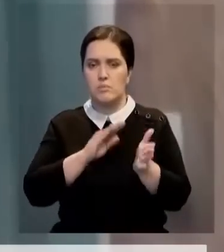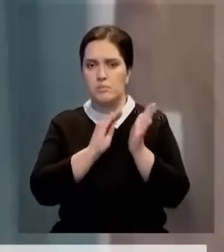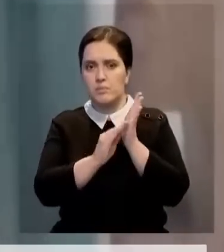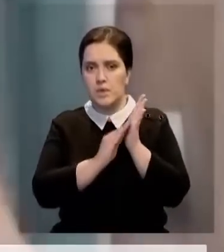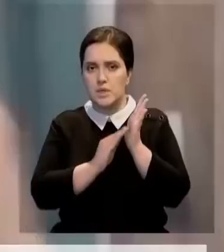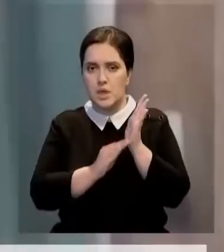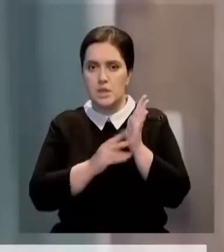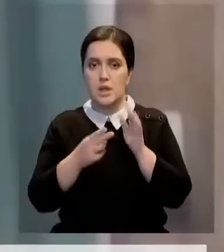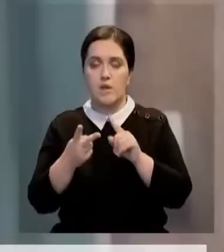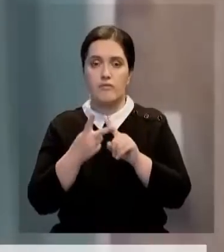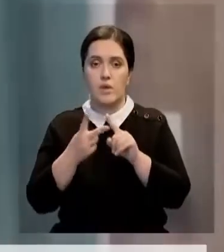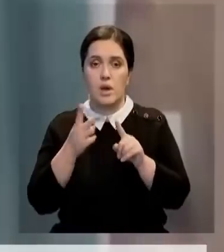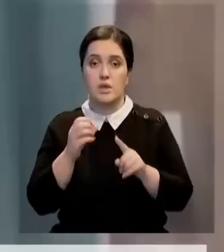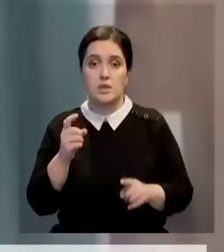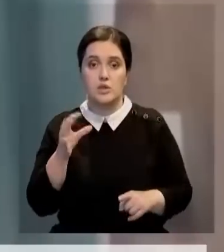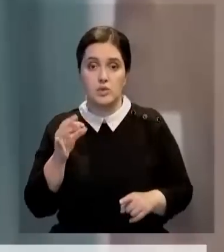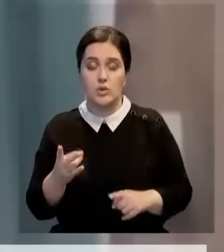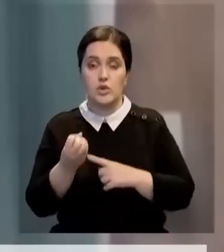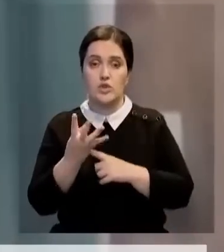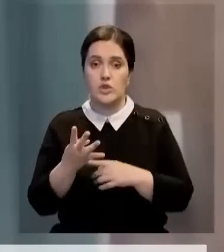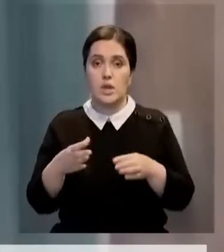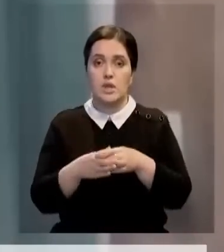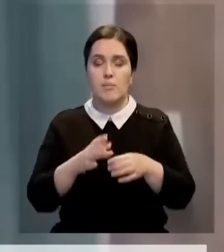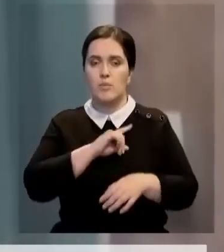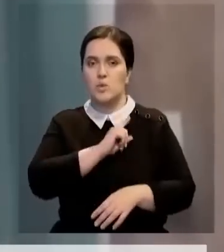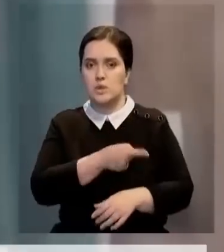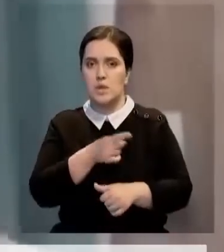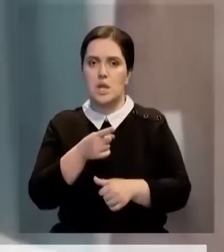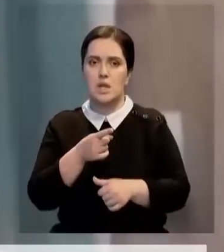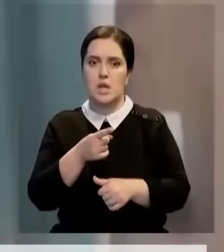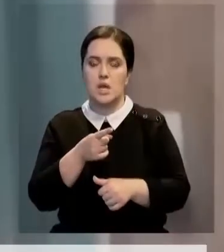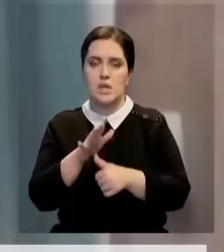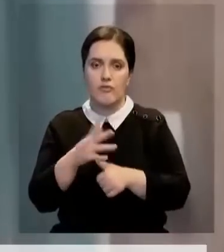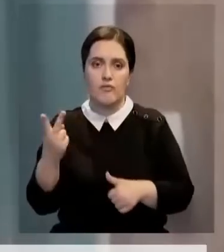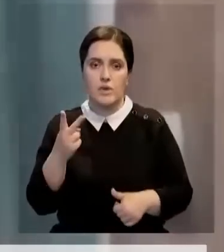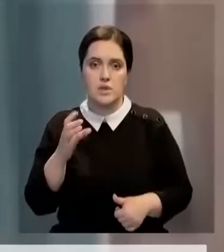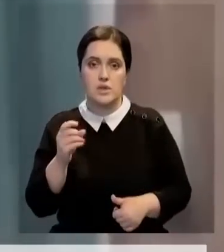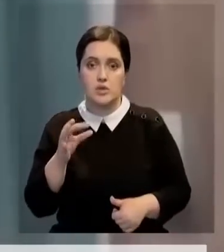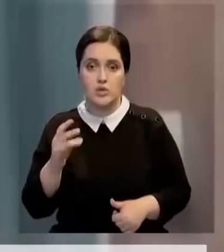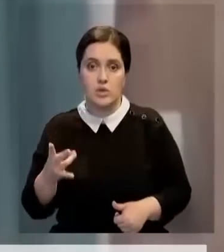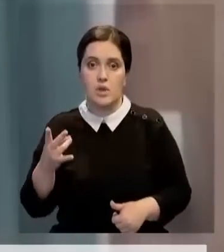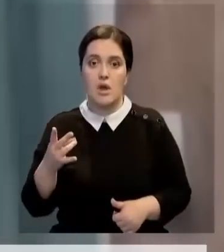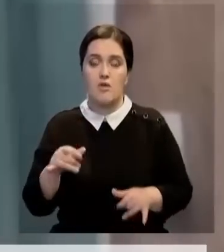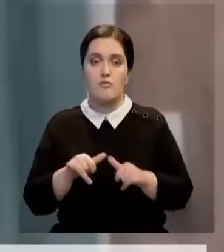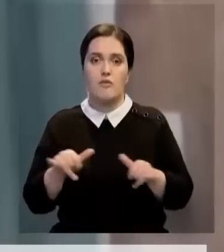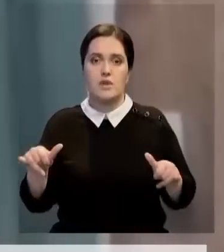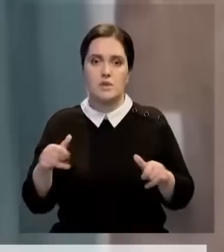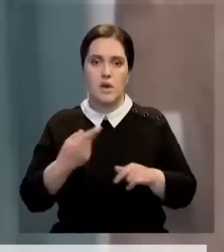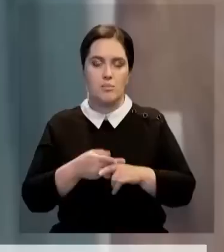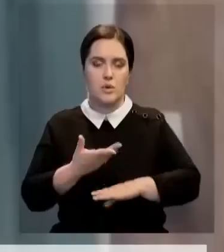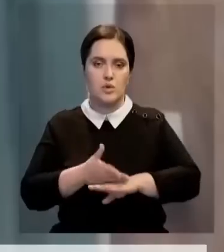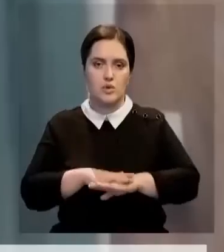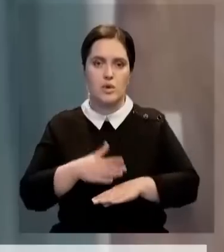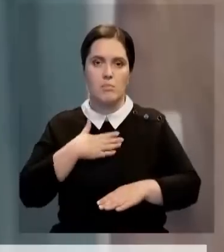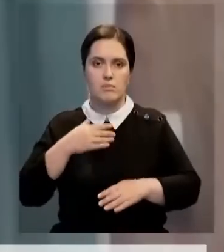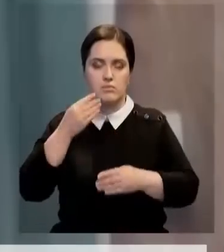сценария для второго сезона. 14 номинаций усиливают давление второго сезона. Но по мере того, как возрастает давление, я бы сказал, что